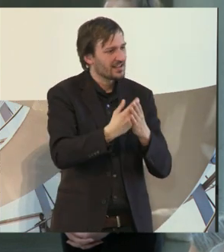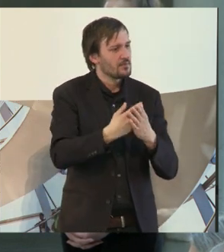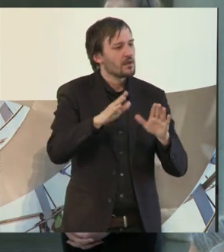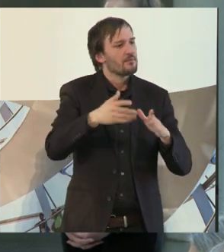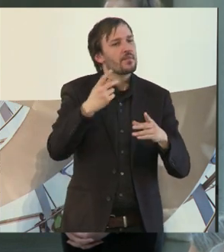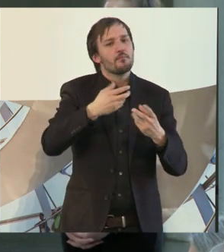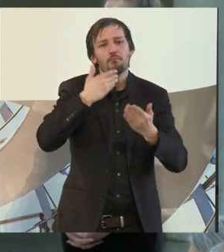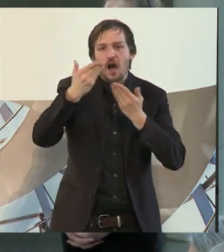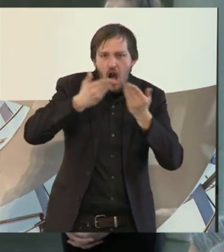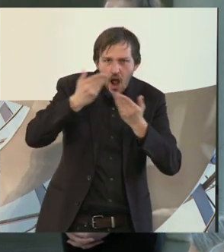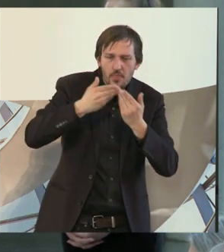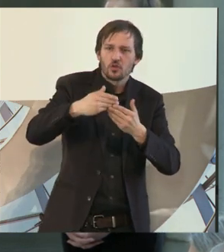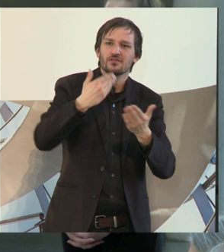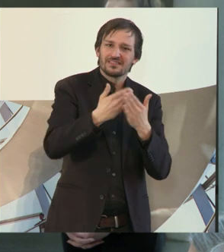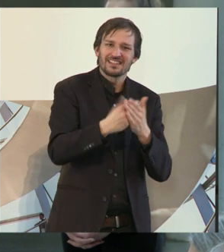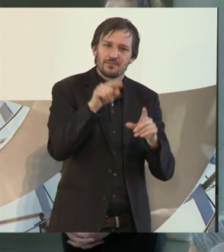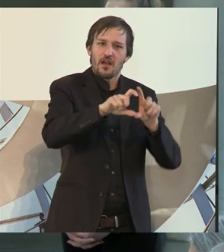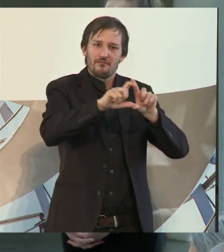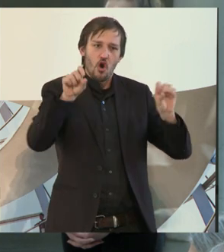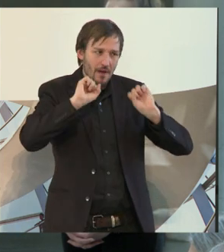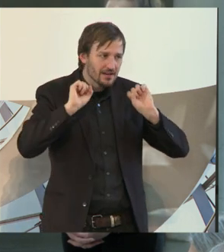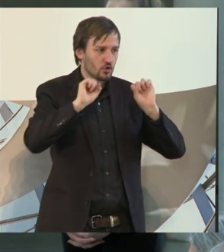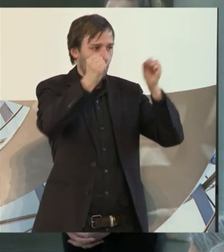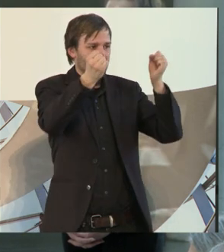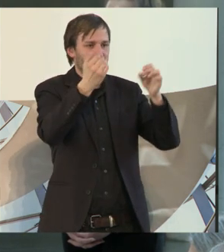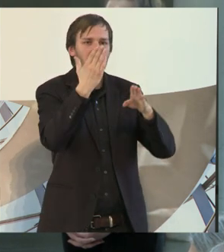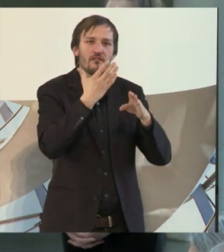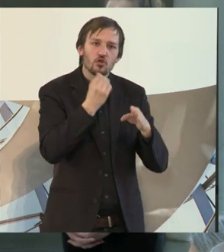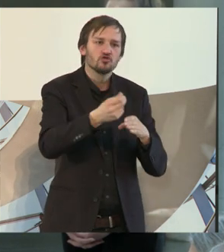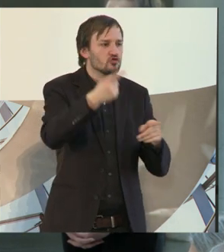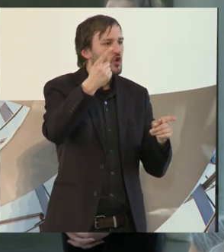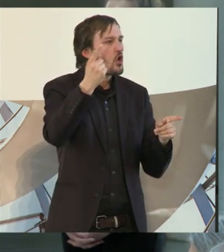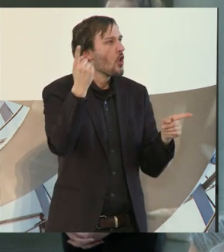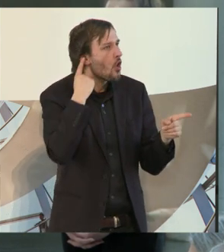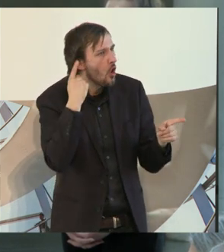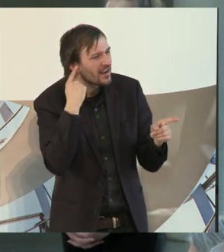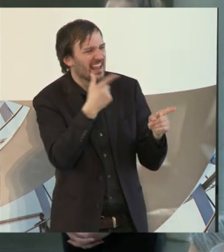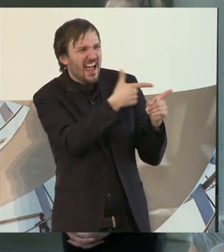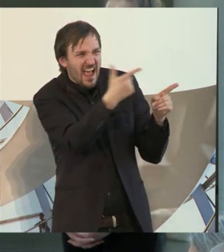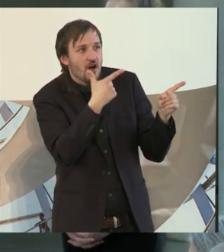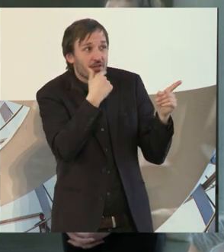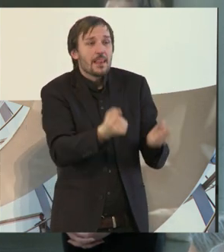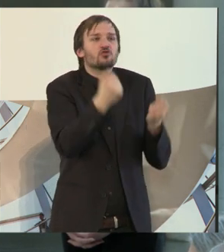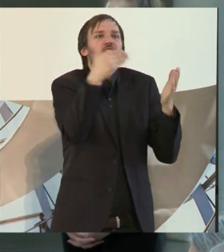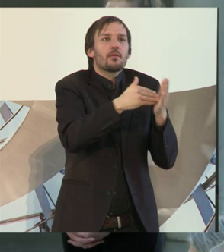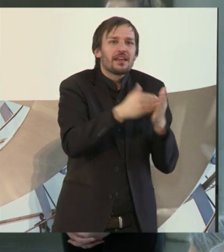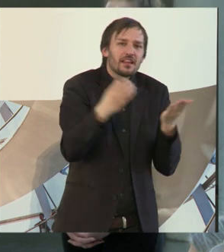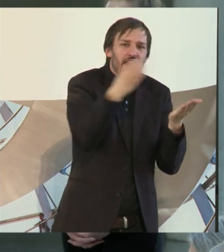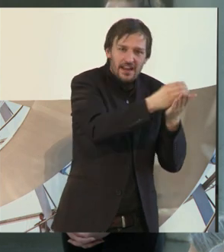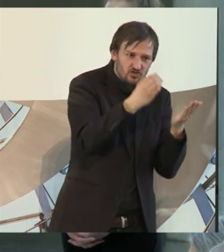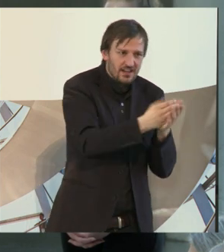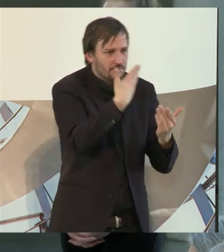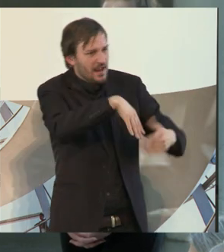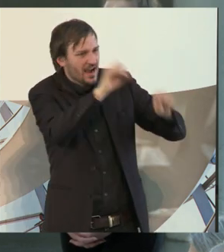und haben dann eben die Firma gegründet, um die Firmen, die gerne eben Schwerbehinderte einstellen wollen, eben auch Gehörlose,